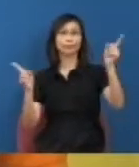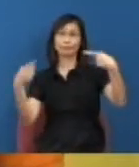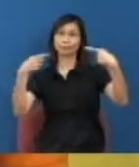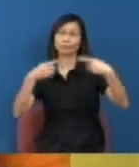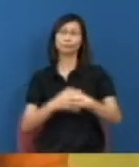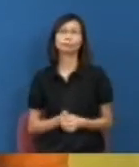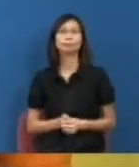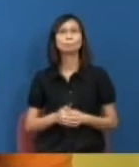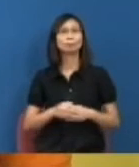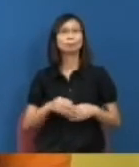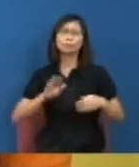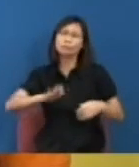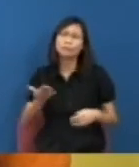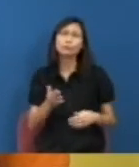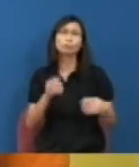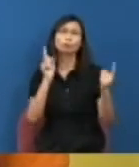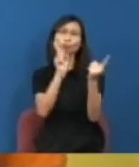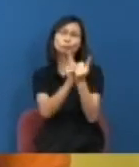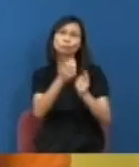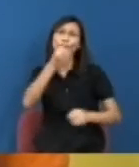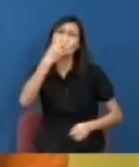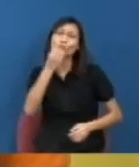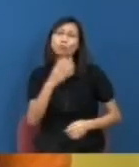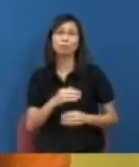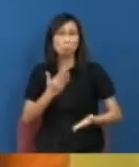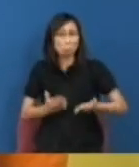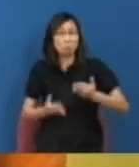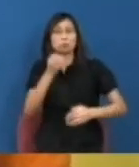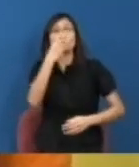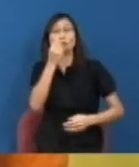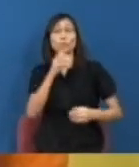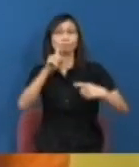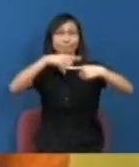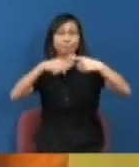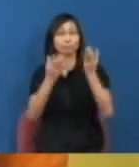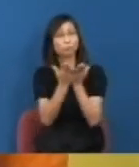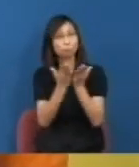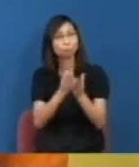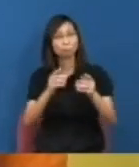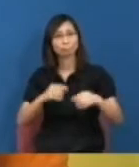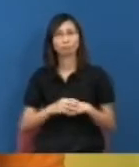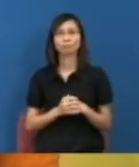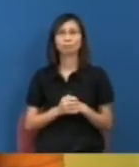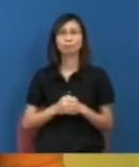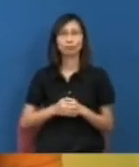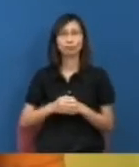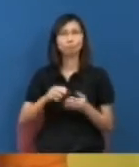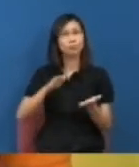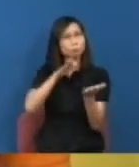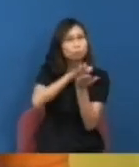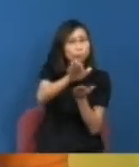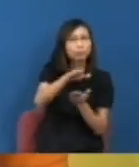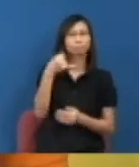甚至對於香港大學的朋友來說其實是一個我想都不能夠將它亡滅甚至可能